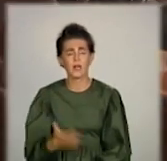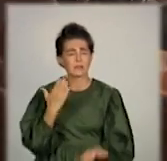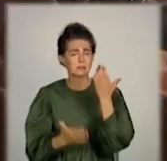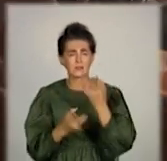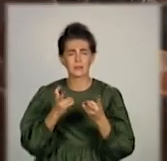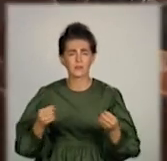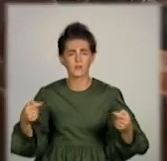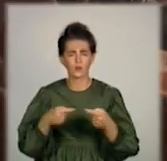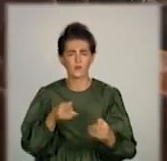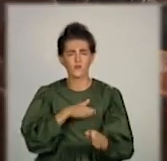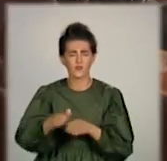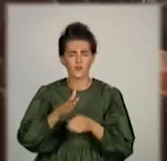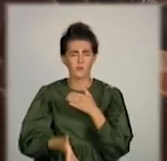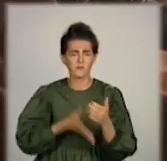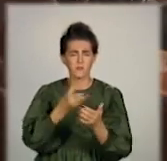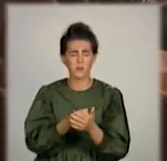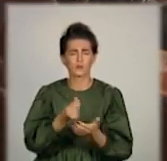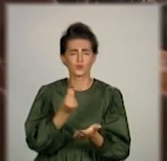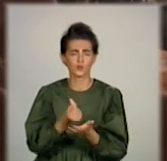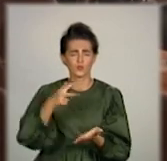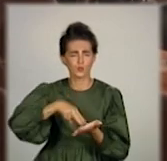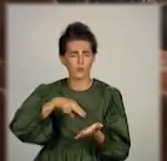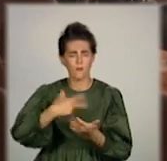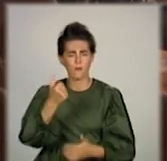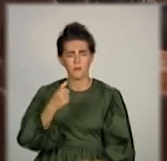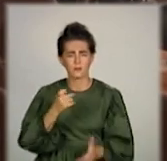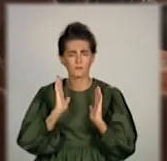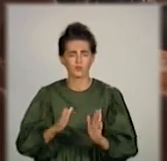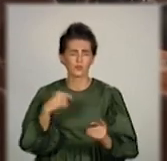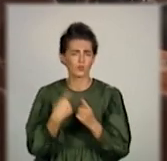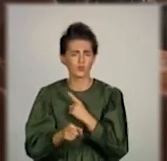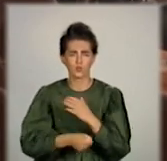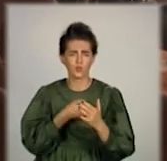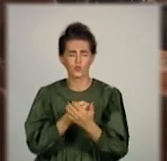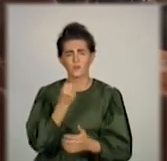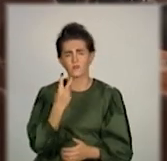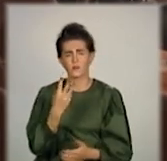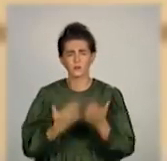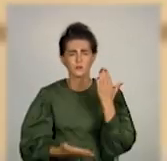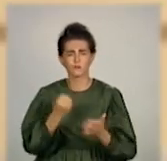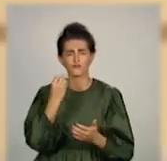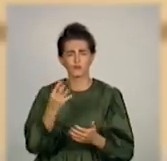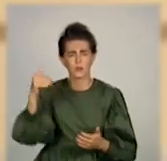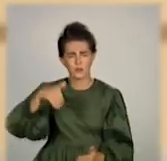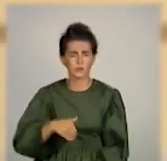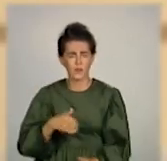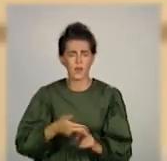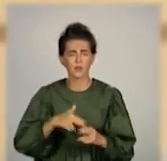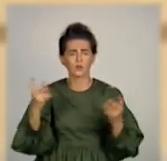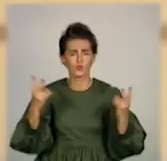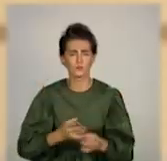попередньої оплати ціна на газ буде інша. Вона може сягнути до 12-14 тисяч. Вони мають